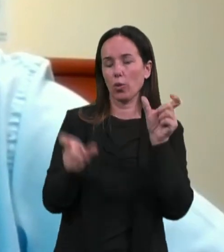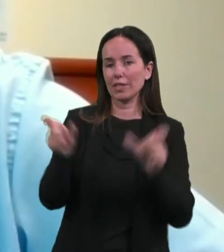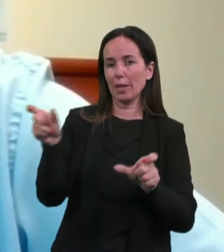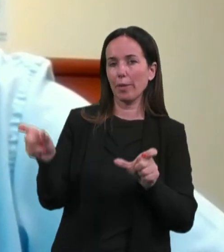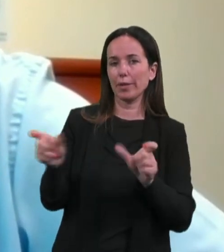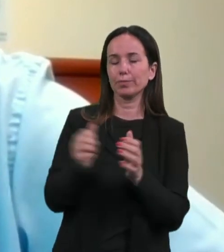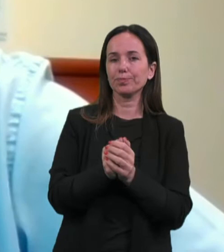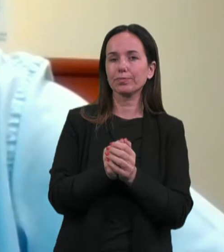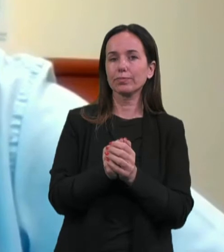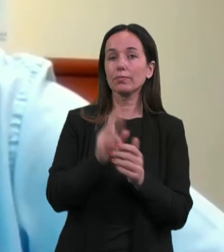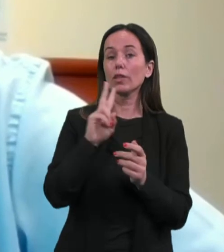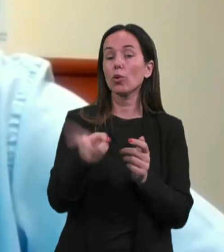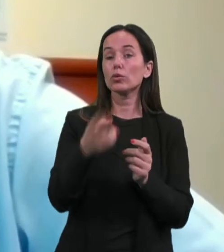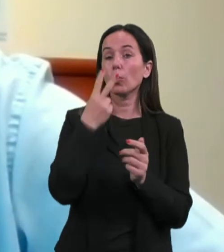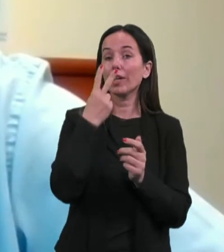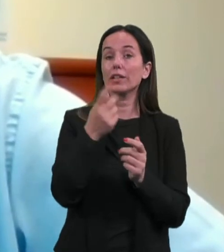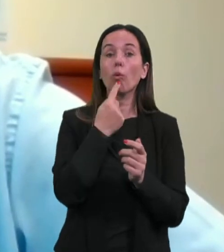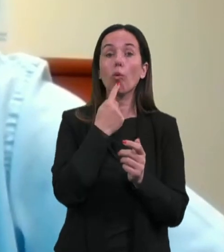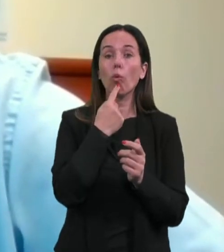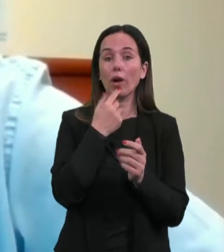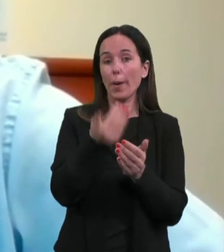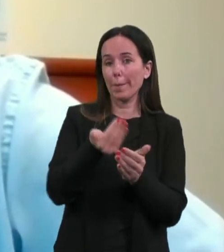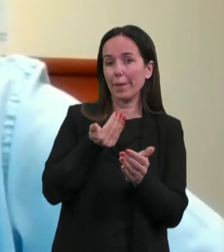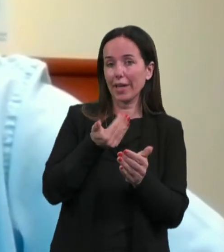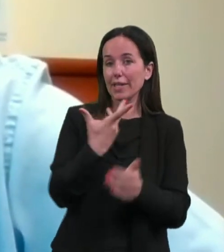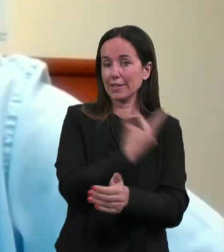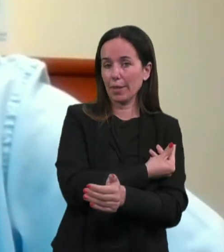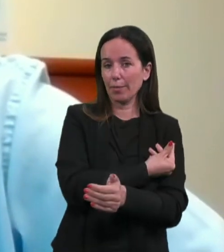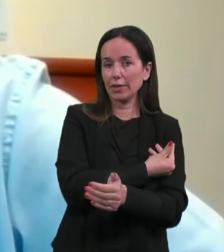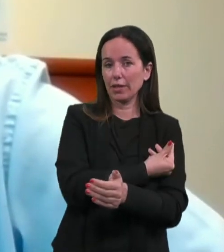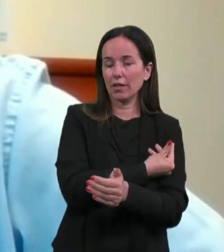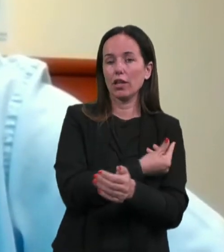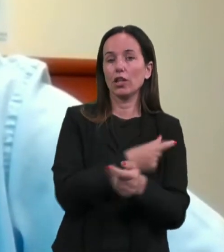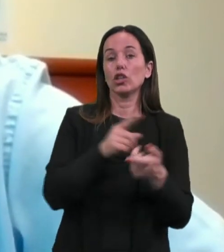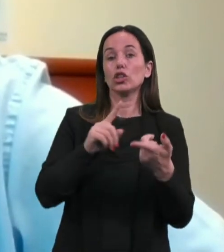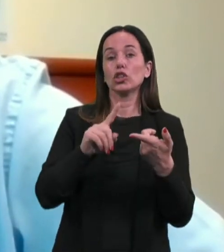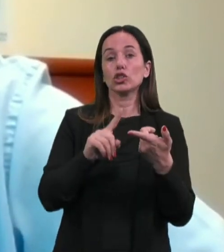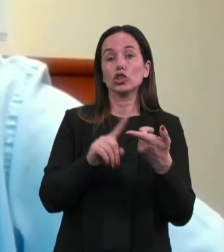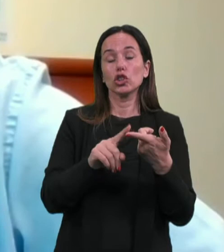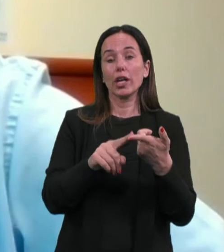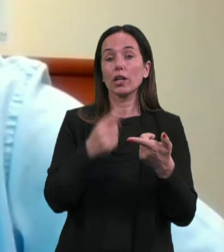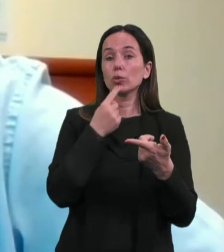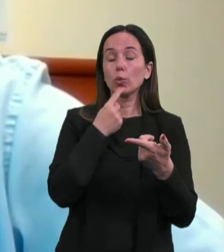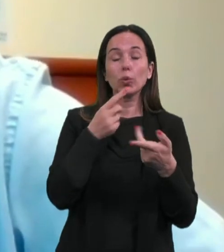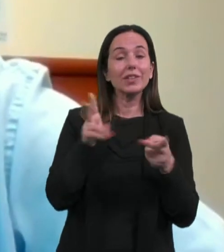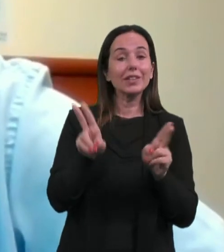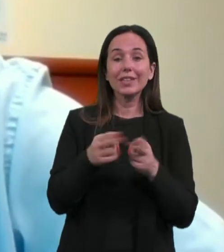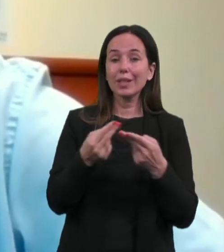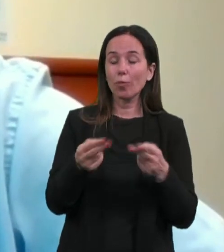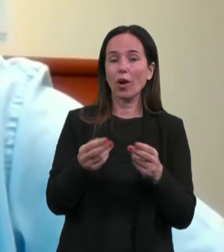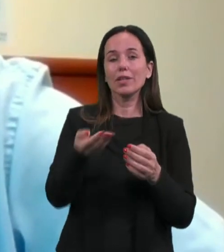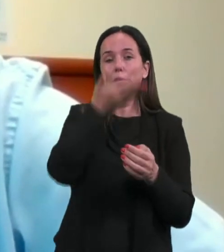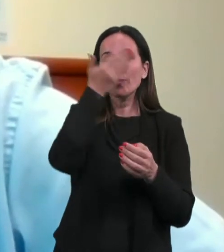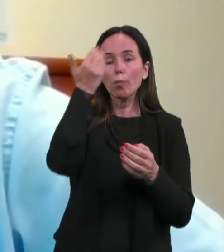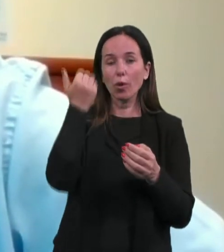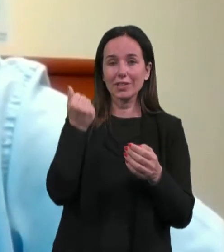Ko smo gledali, koga cepiti, za enkrat, če nekdo ni prišel na vrsto ali se je pozabil